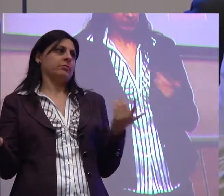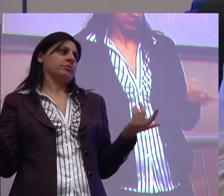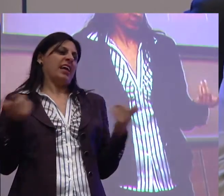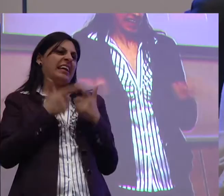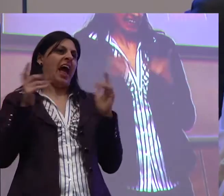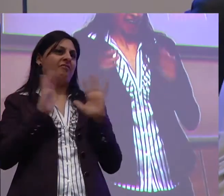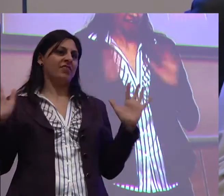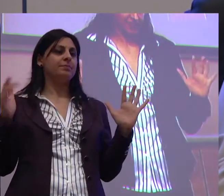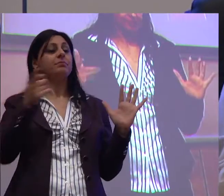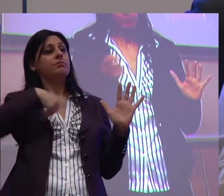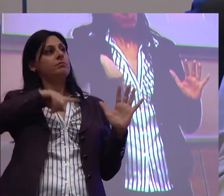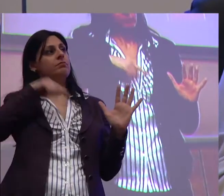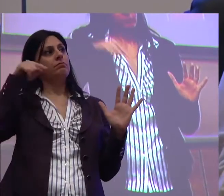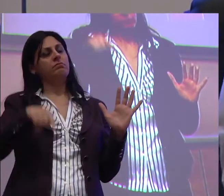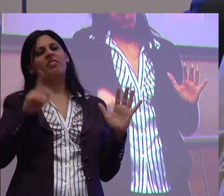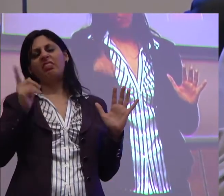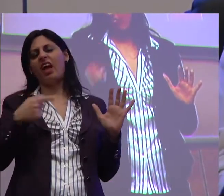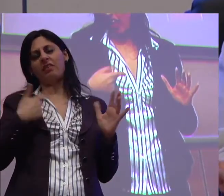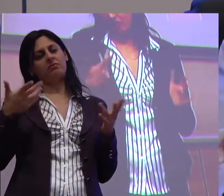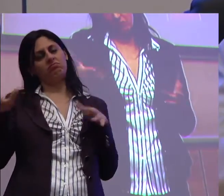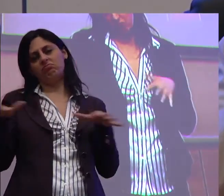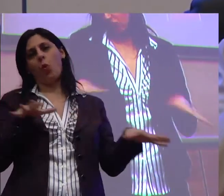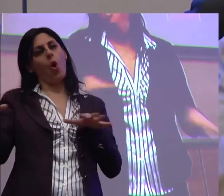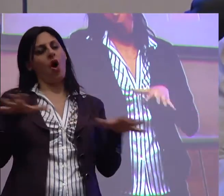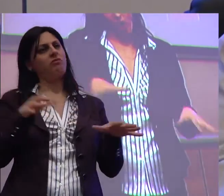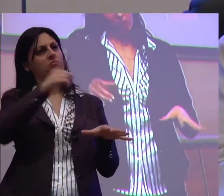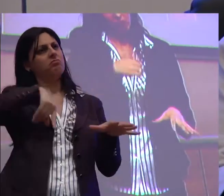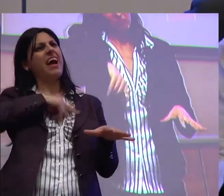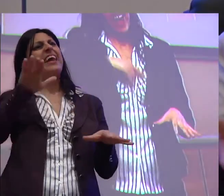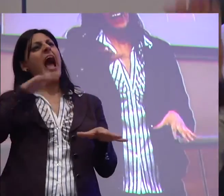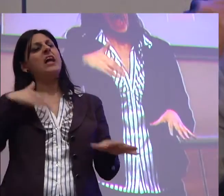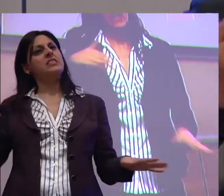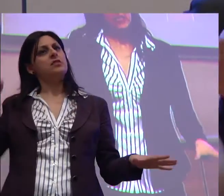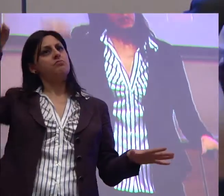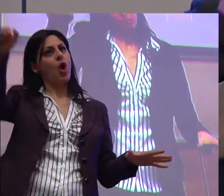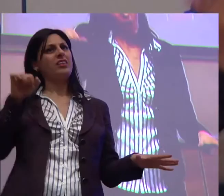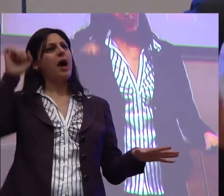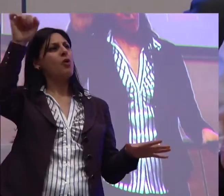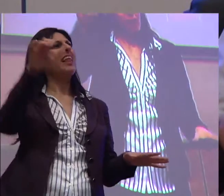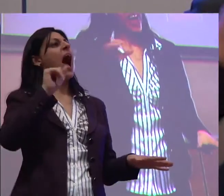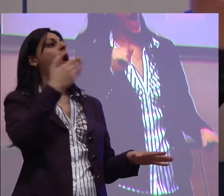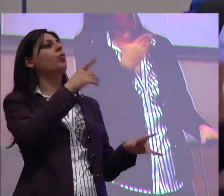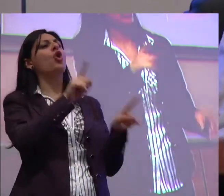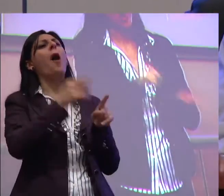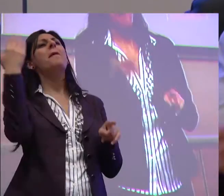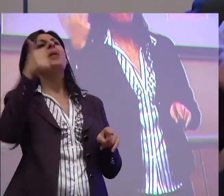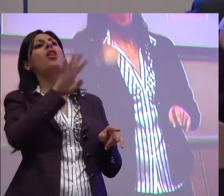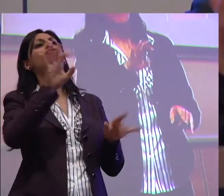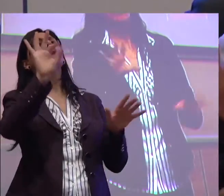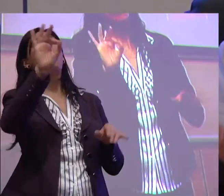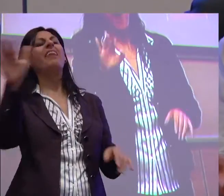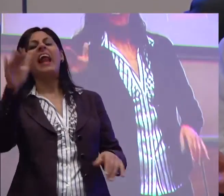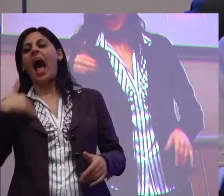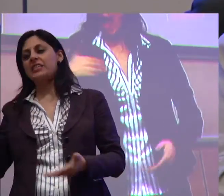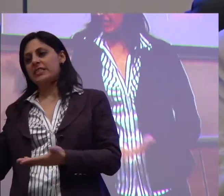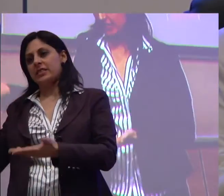Quindi noi su questo ci pubbligeremo, li porteremo i nostri ragazzi a un gusto, torneremo come agli anni 50, porteremo i nostri